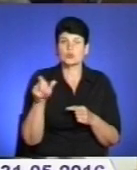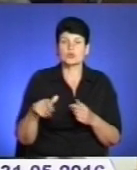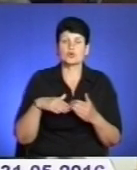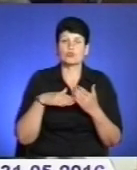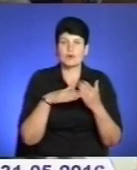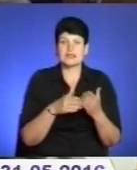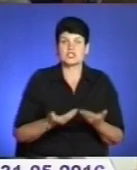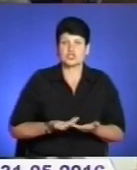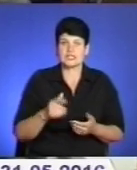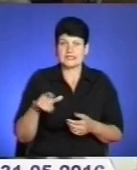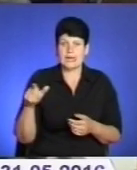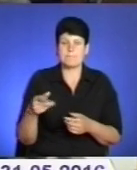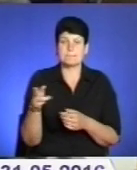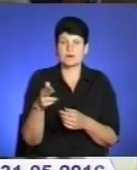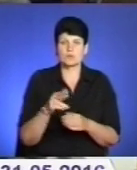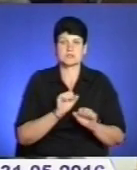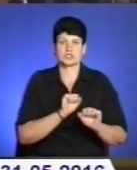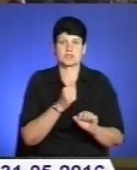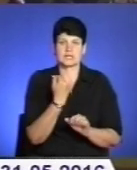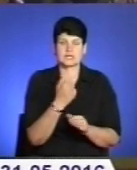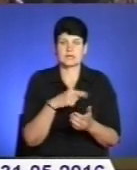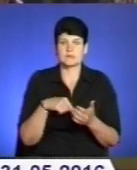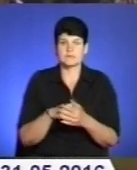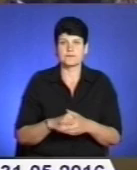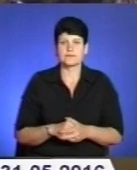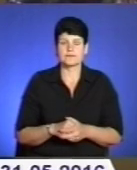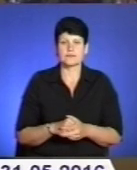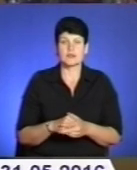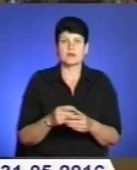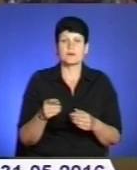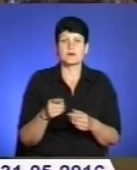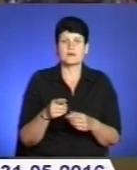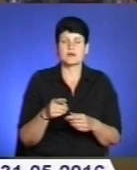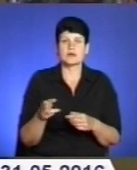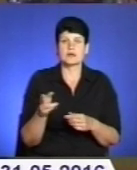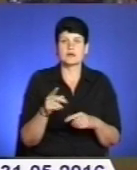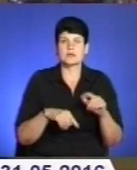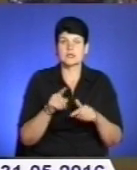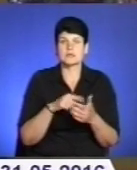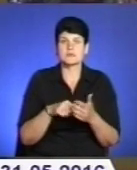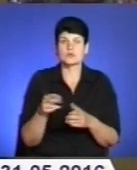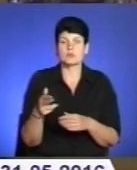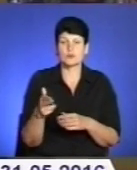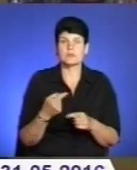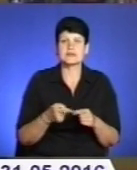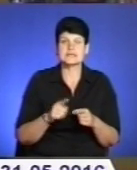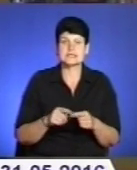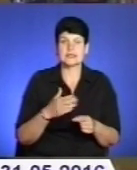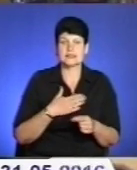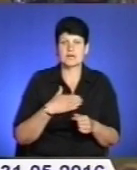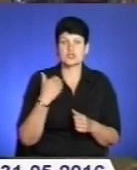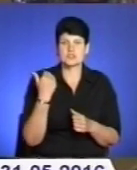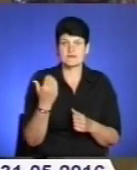жителям Маріуполя боронити їх місто. Є тепер рідне місто, Маріуполь. Це наші з вами